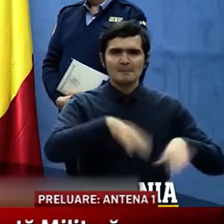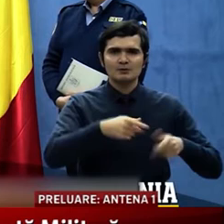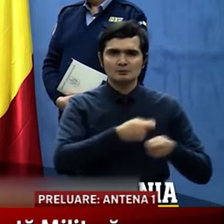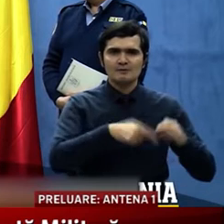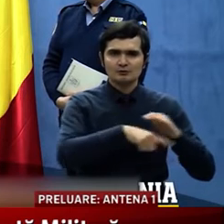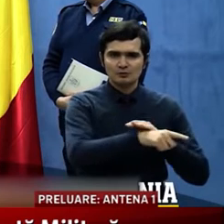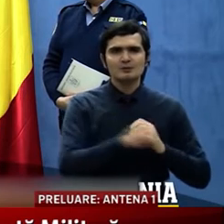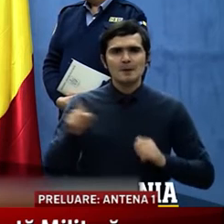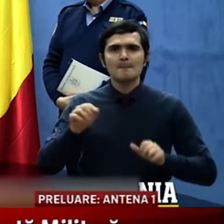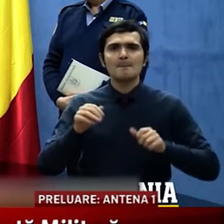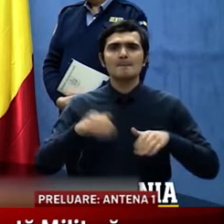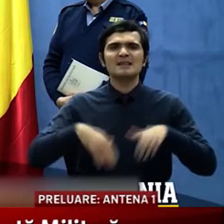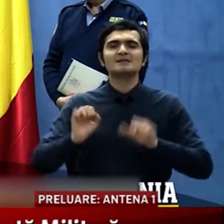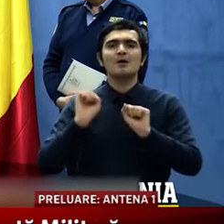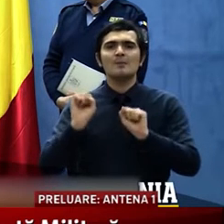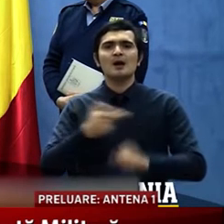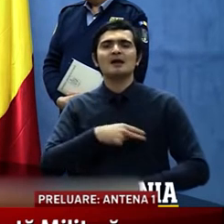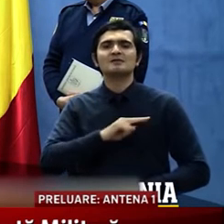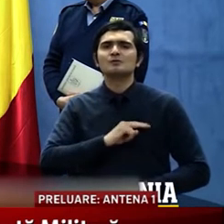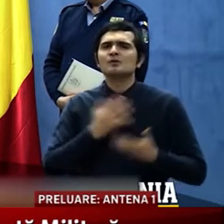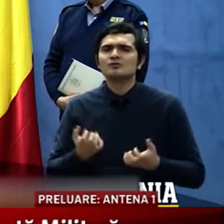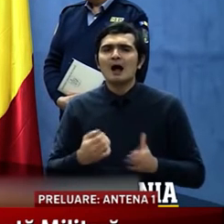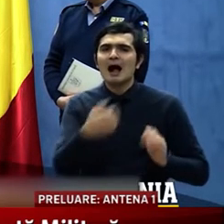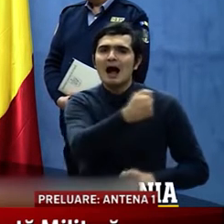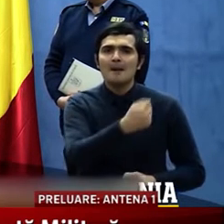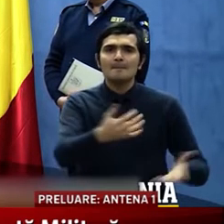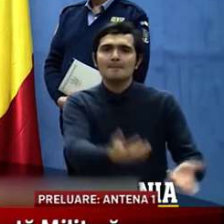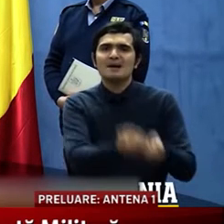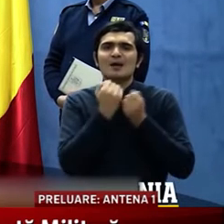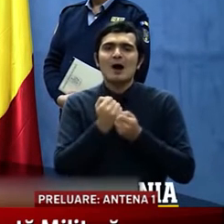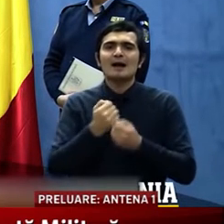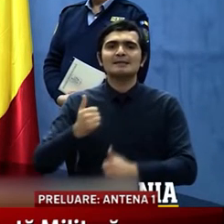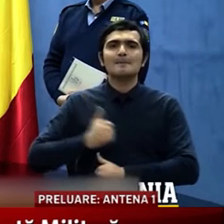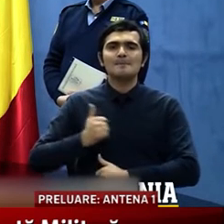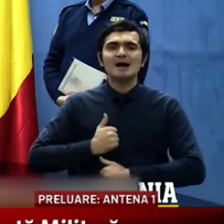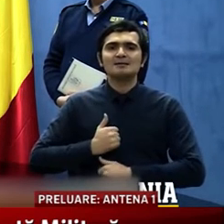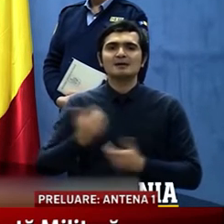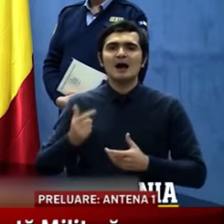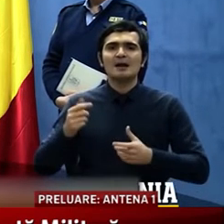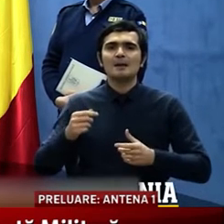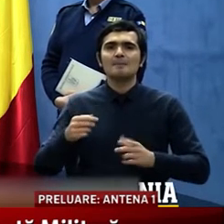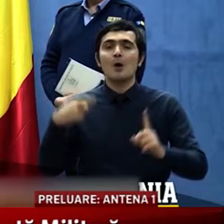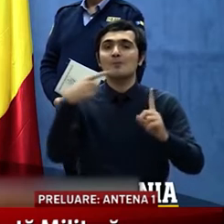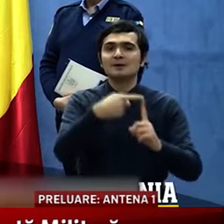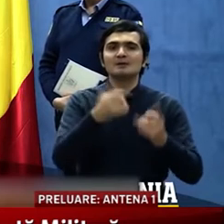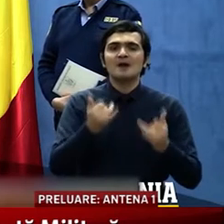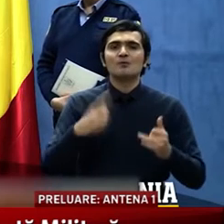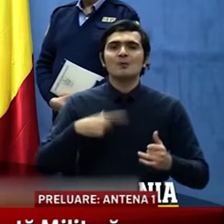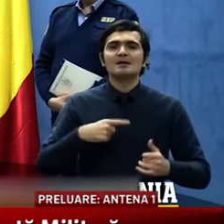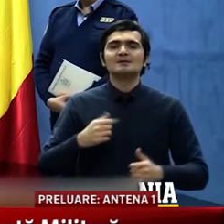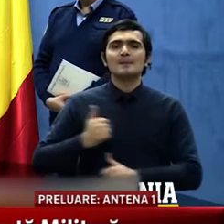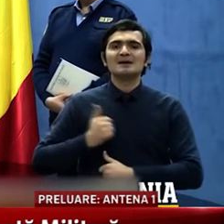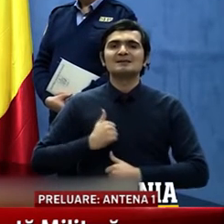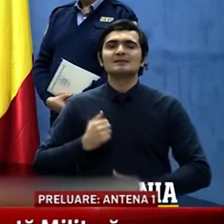Interne a. Preluarea în pază a unor obiective a căror protecție este asigurată în prezent de către jandarmeria